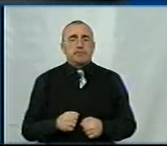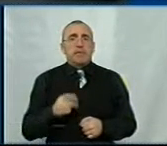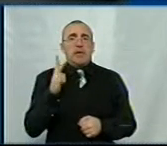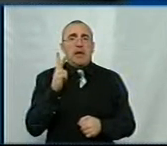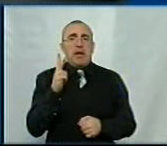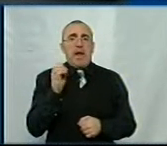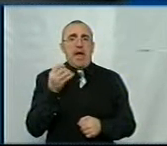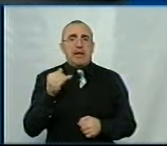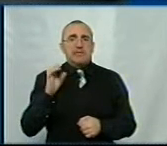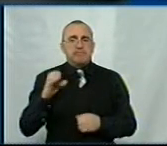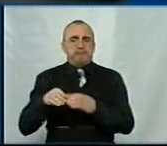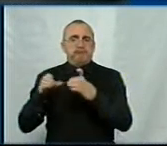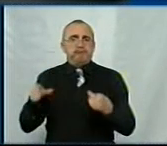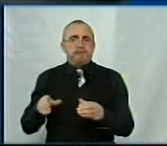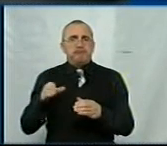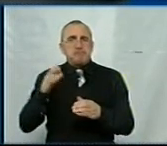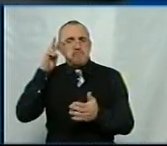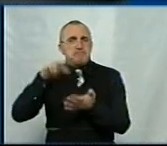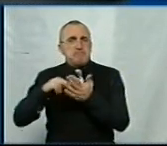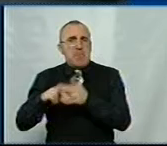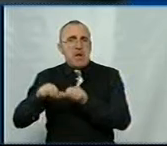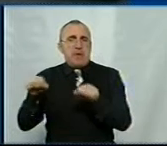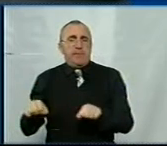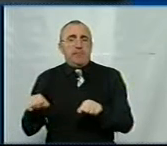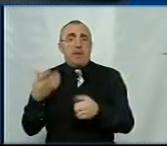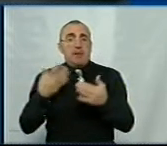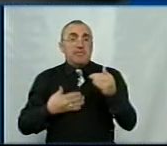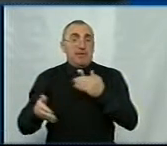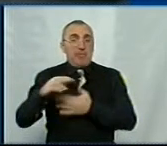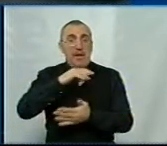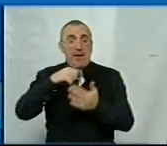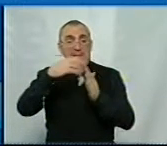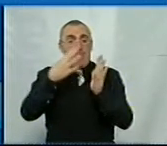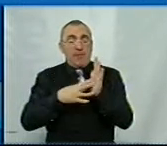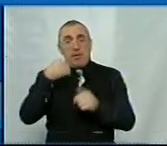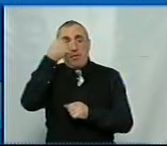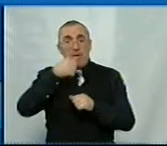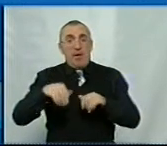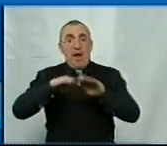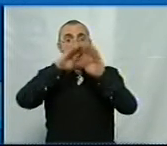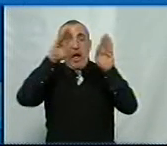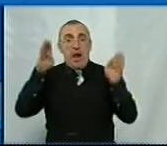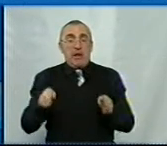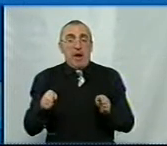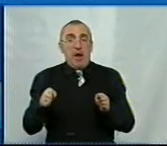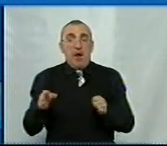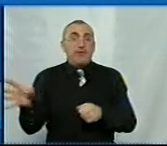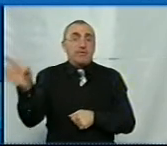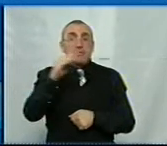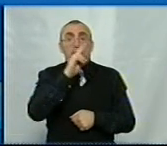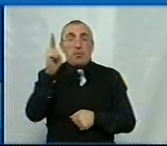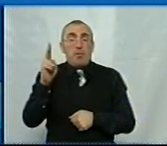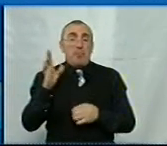кейс. Кейс намірів. Тим не менше, якщо 19-й рік – це арка однозначно для всіх, хто